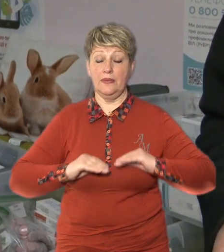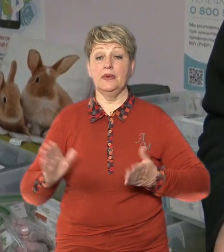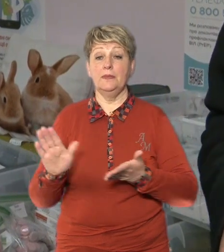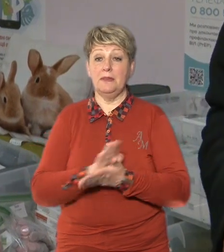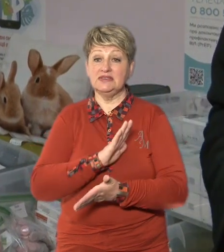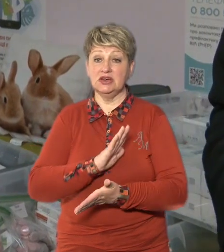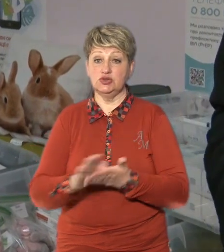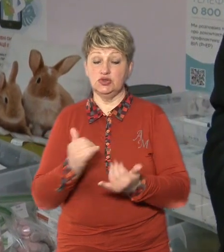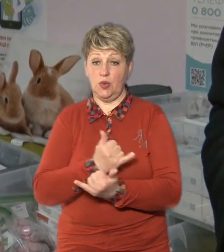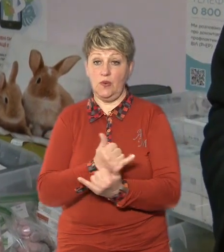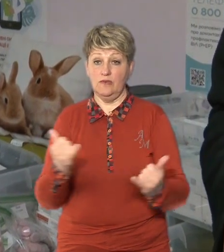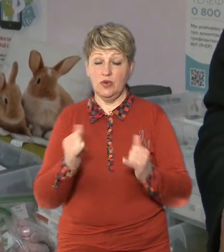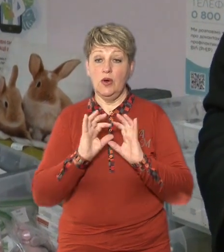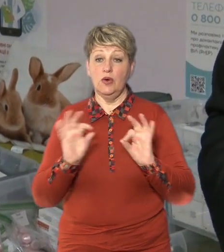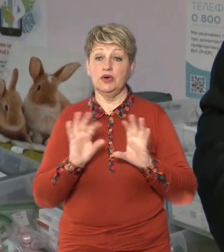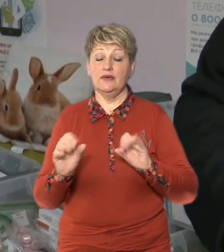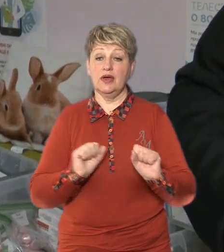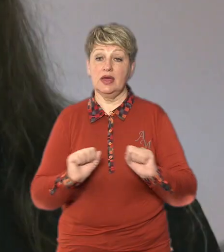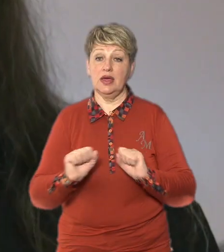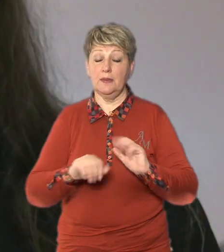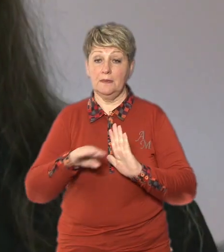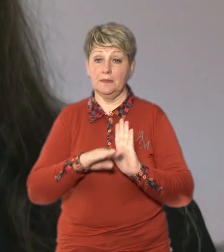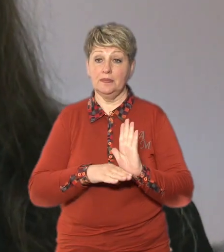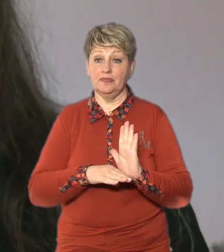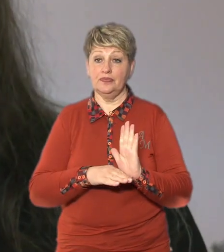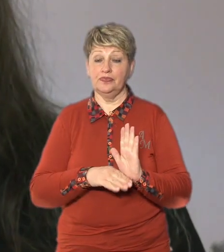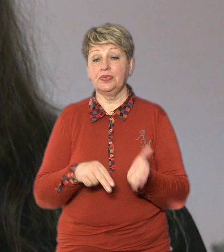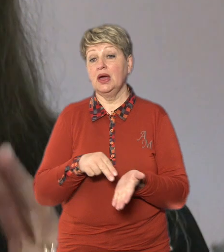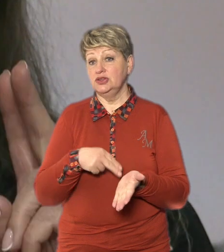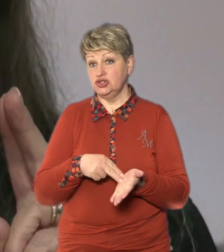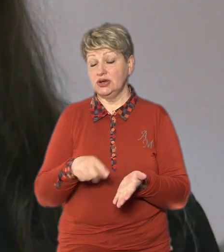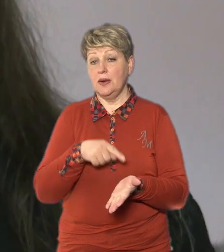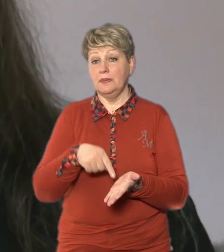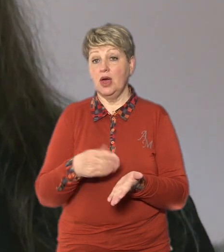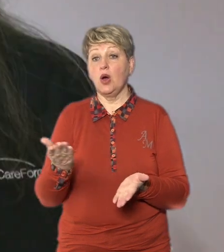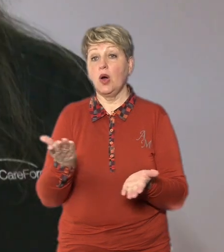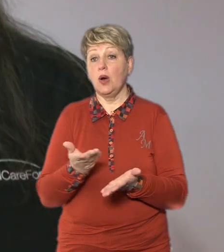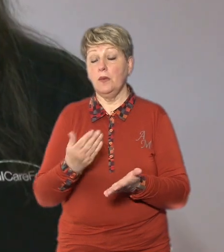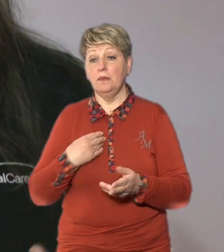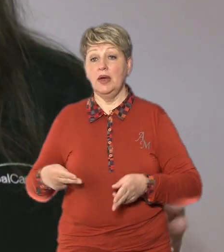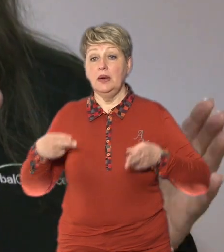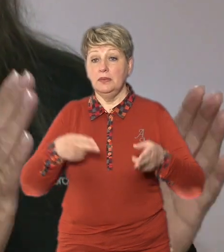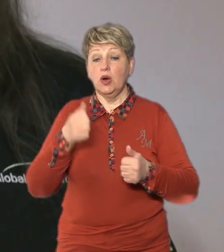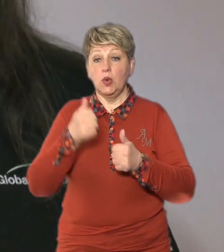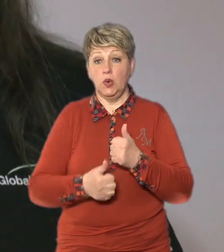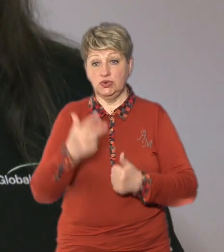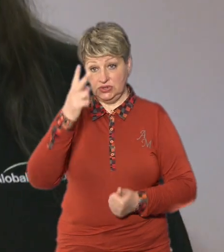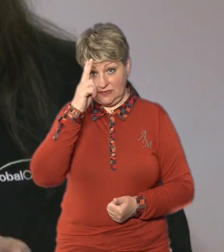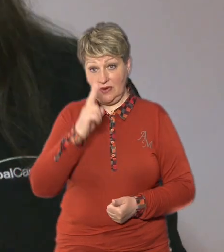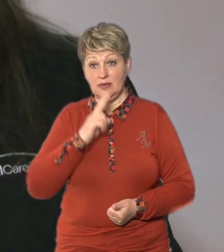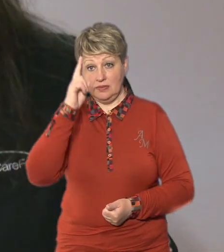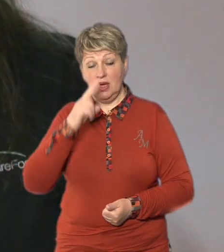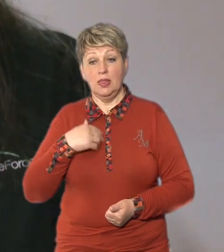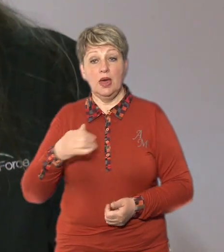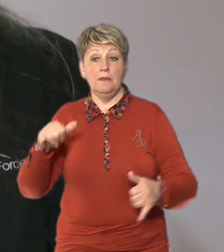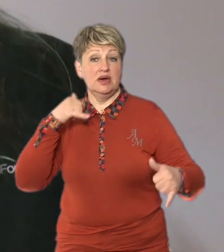говорить керівниця програми Роксана Джонс Чиркаса це місце куди ми приїздимо кожні два місяці до нас все частіше дзвонять